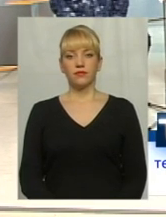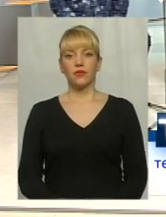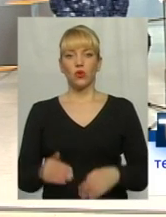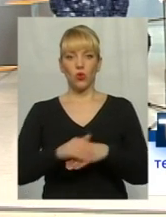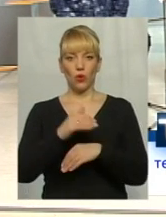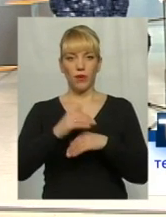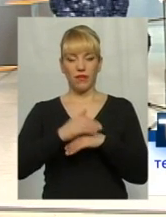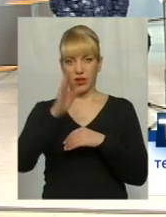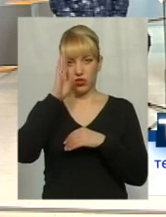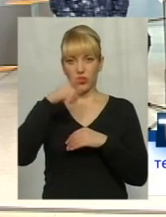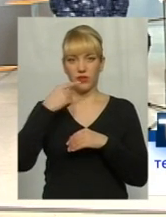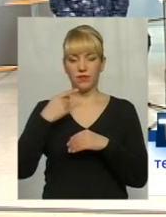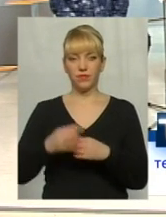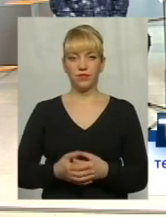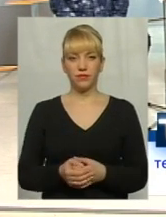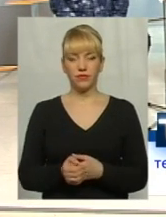Добрий вечір.